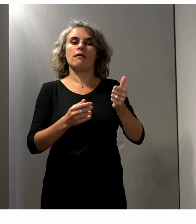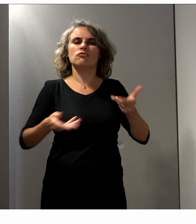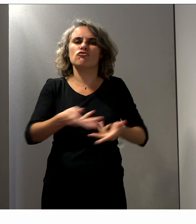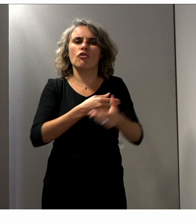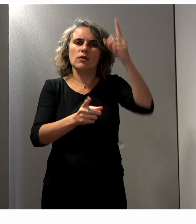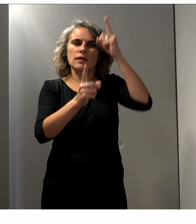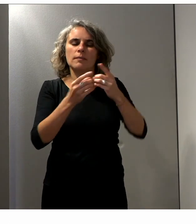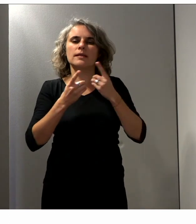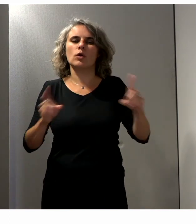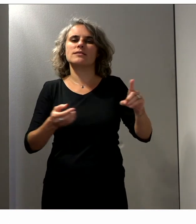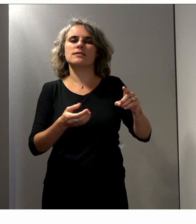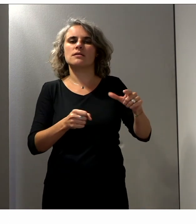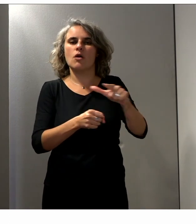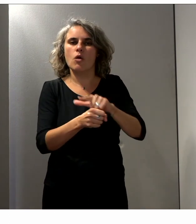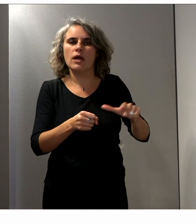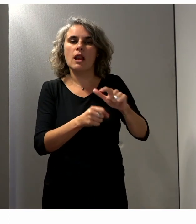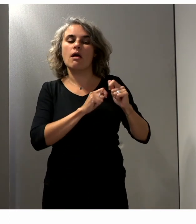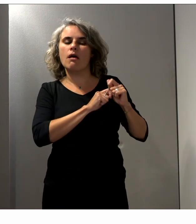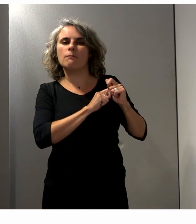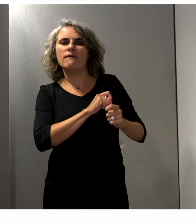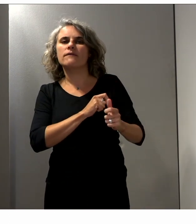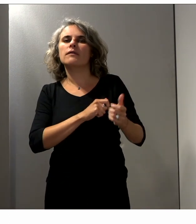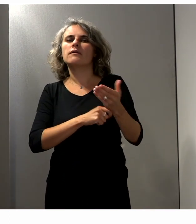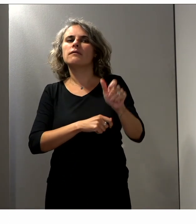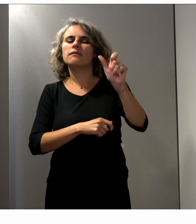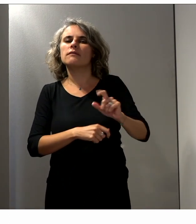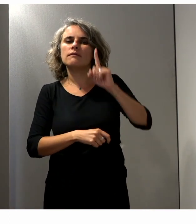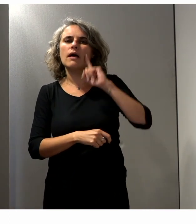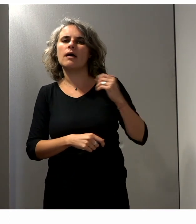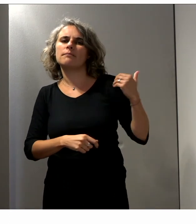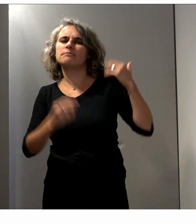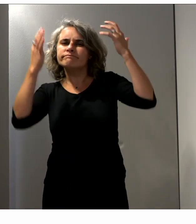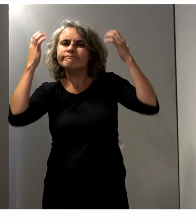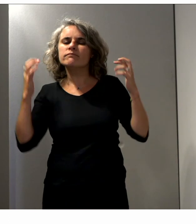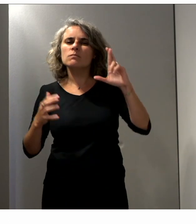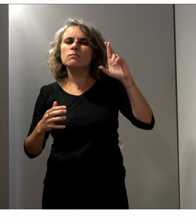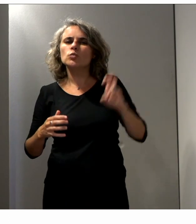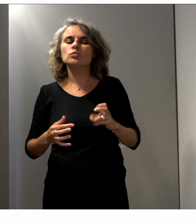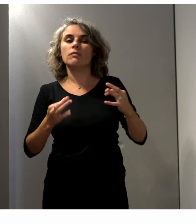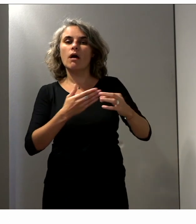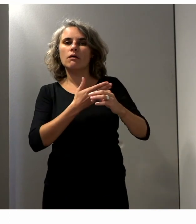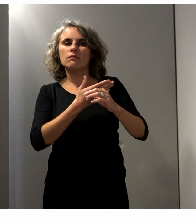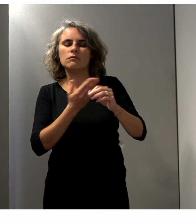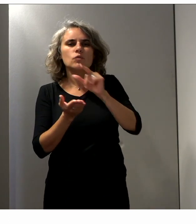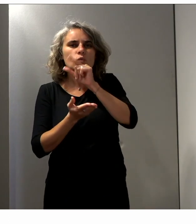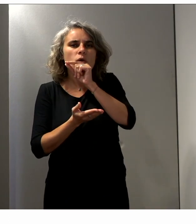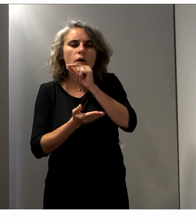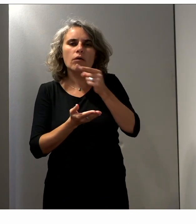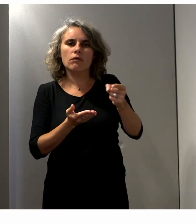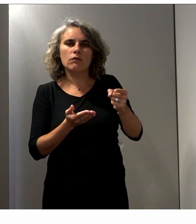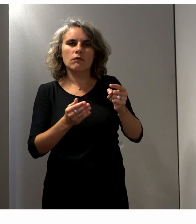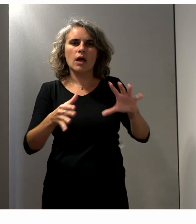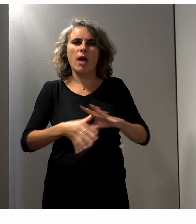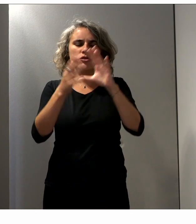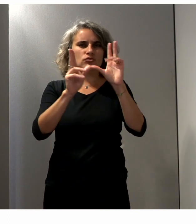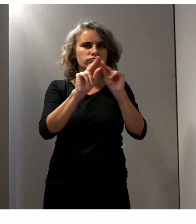et d'autre part l'intervention de Katie Durand sur Twitter et description d'images, on va voir finalement que tout ça est très lié avec ce dont